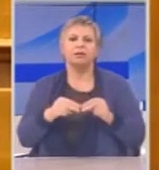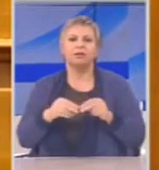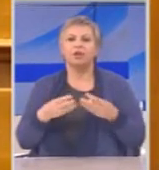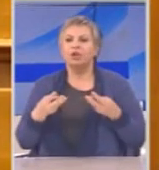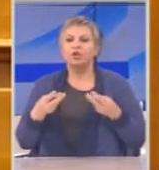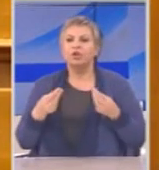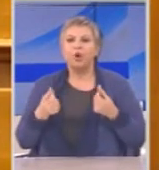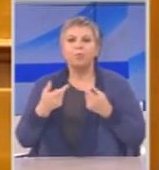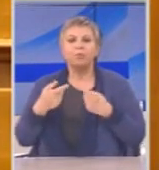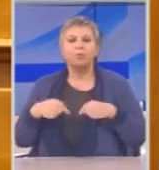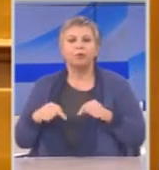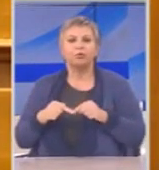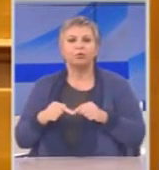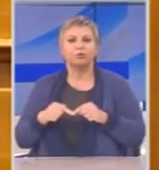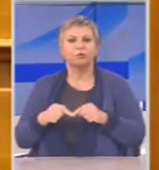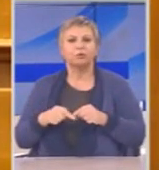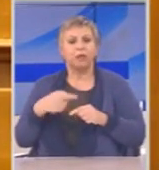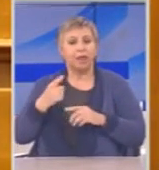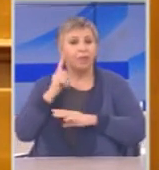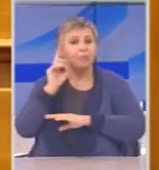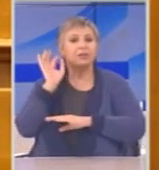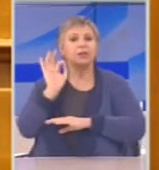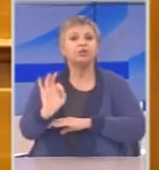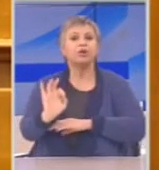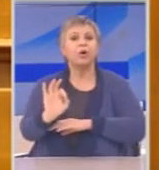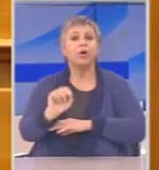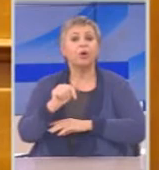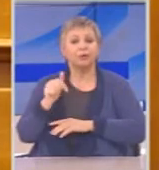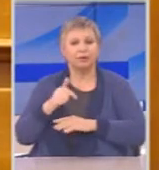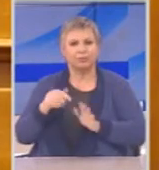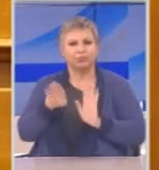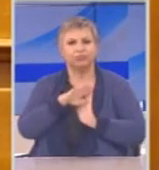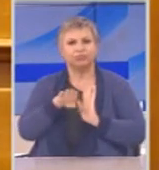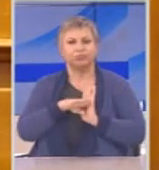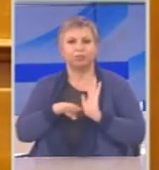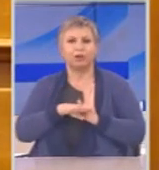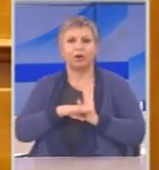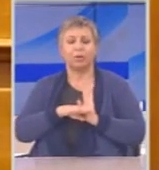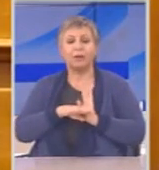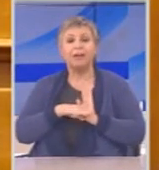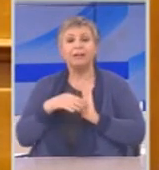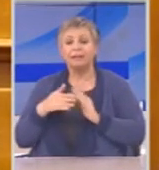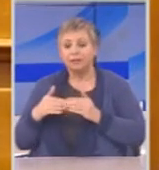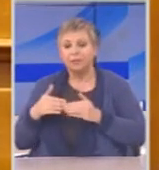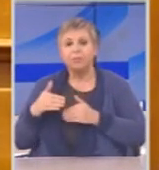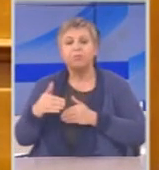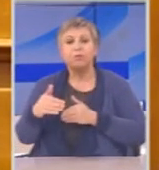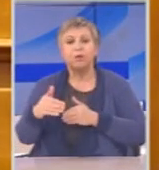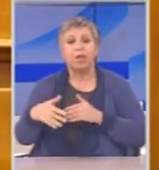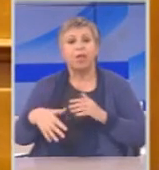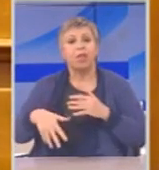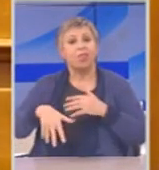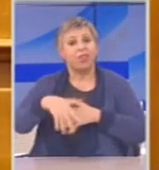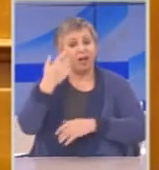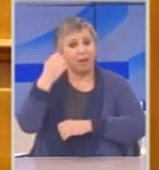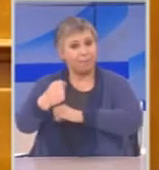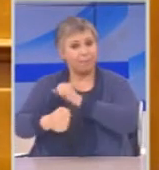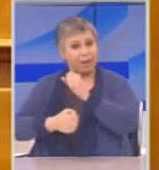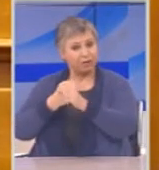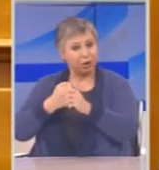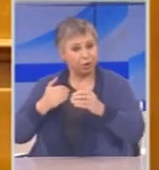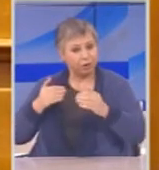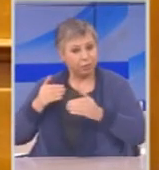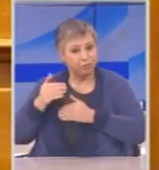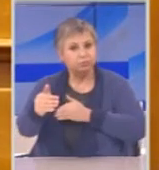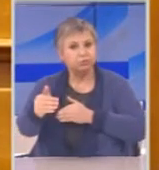έχουμε ένα δεκαπενταετές πρόγραμμα και ένα τριετές πολύ συγκεκριμένο προβλέπεται στο νόμο